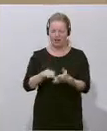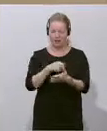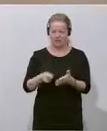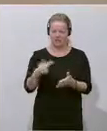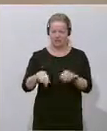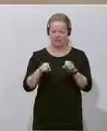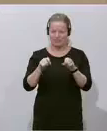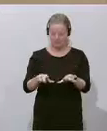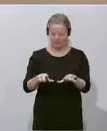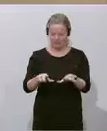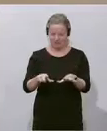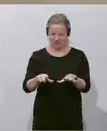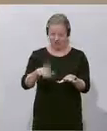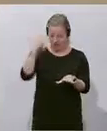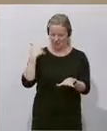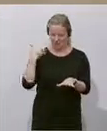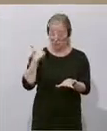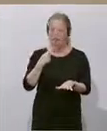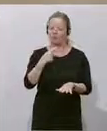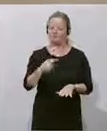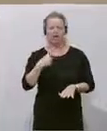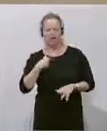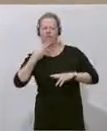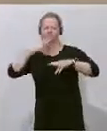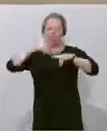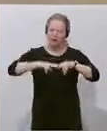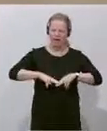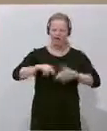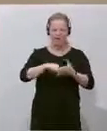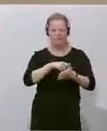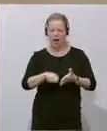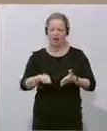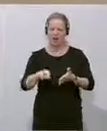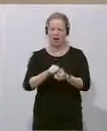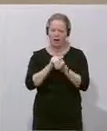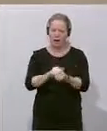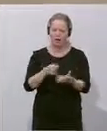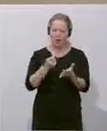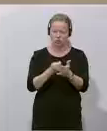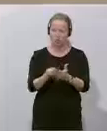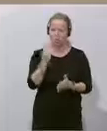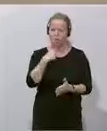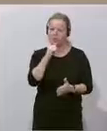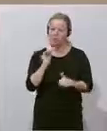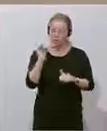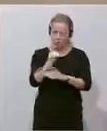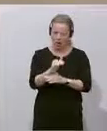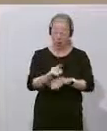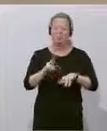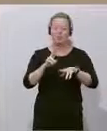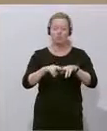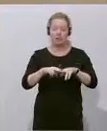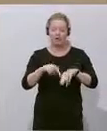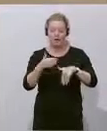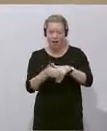behauptet, ich verspreche euch, wir werden die Wahlkampfkosten nicht übersteigen, und dann stellt sich heraus, dass